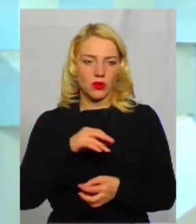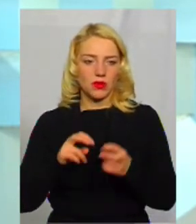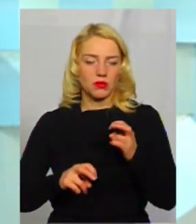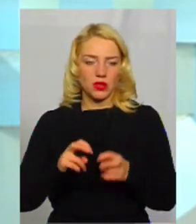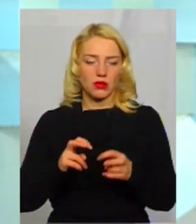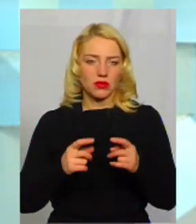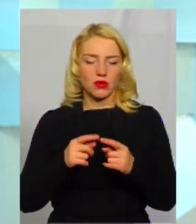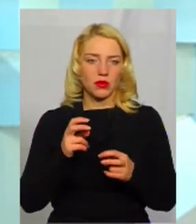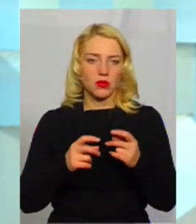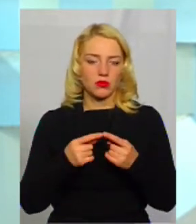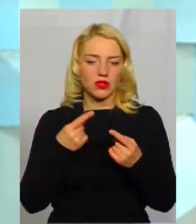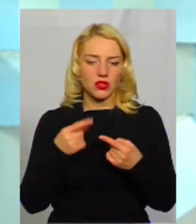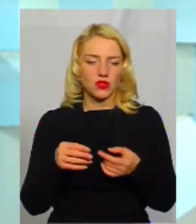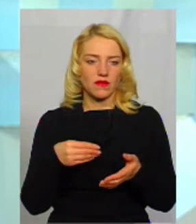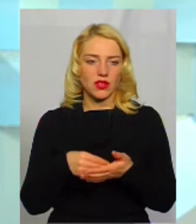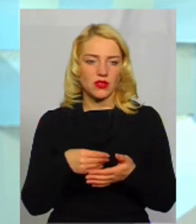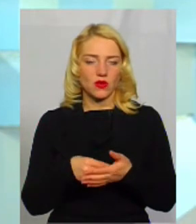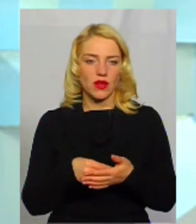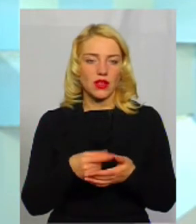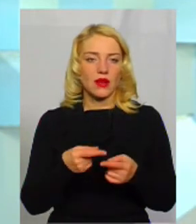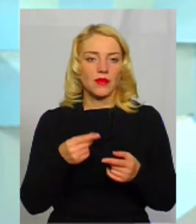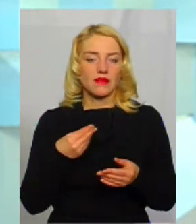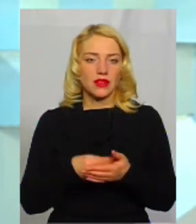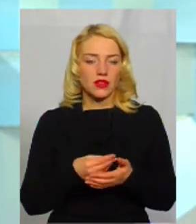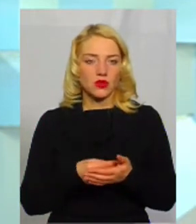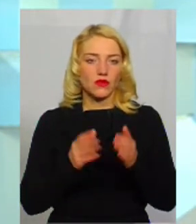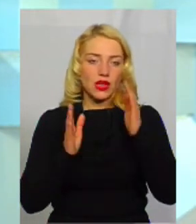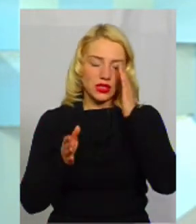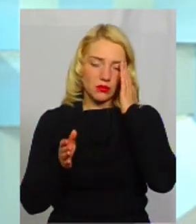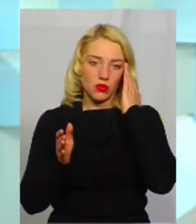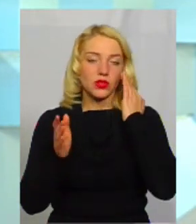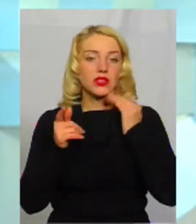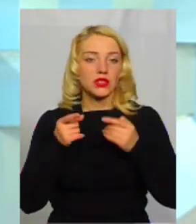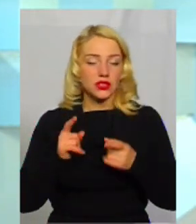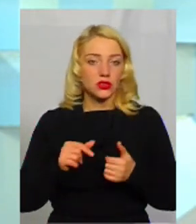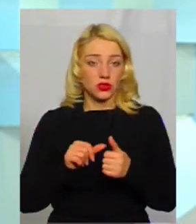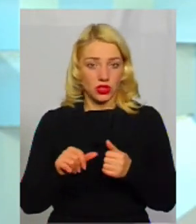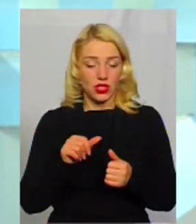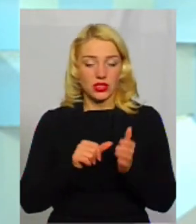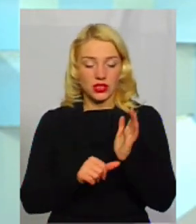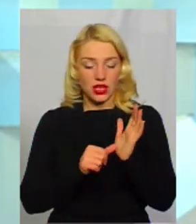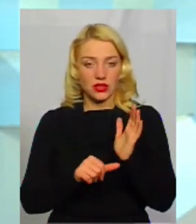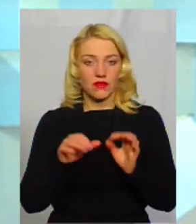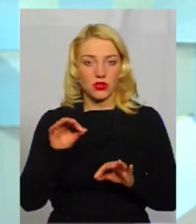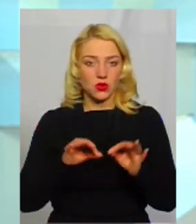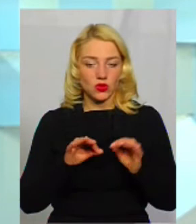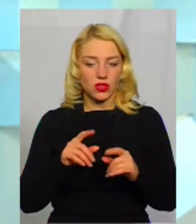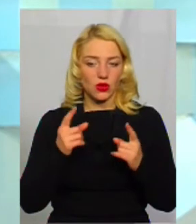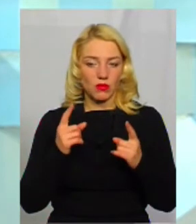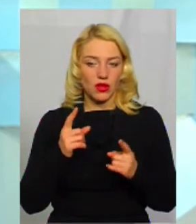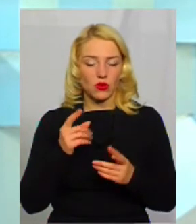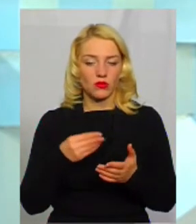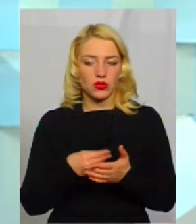Підприємство з усім друге фінансування. Фінансування піде, дійсно, 60% з глобального бюджету на